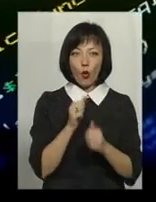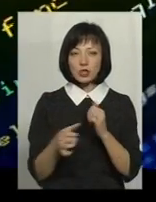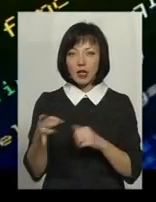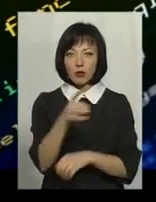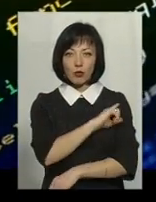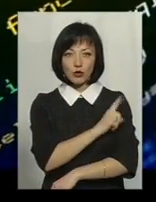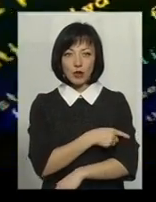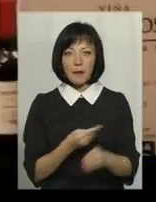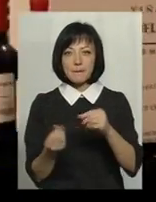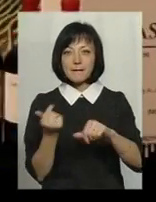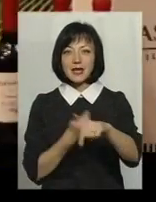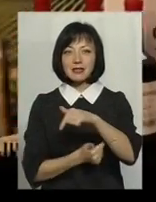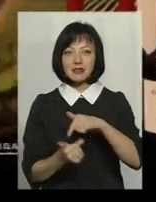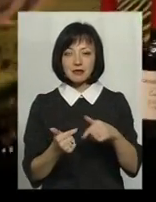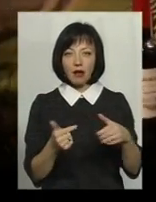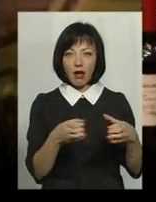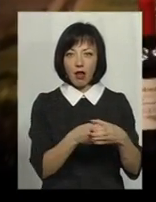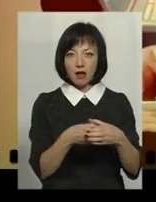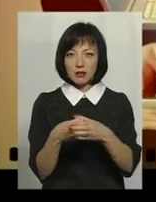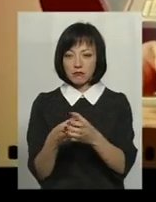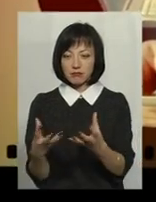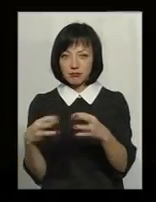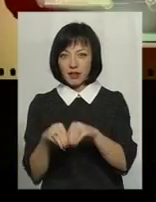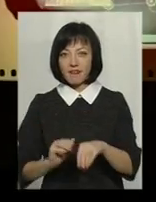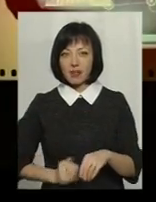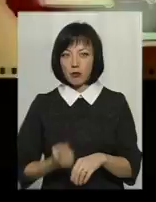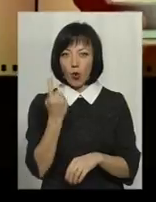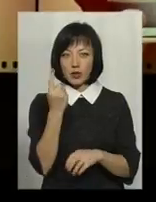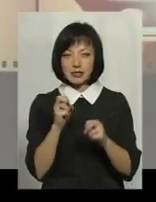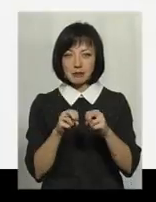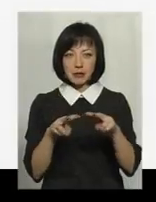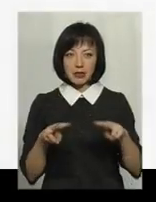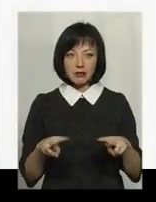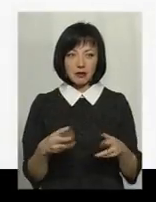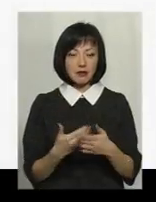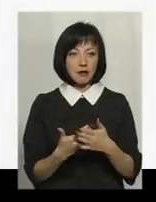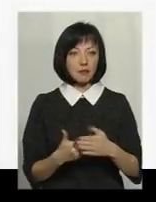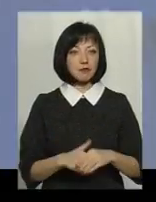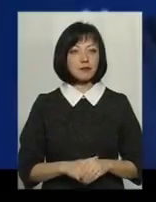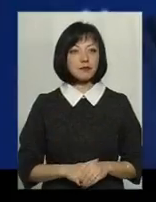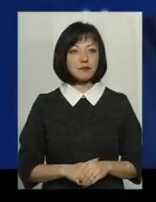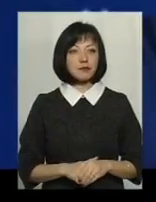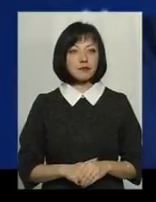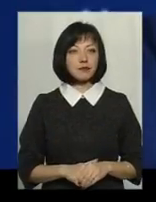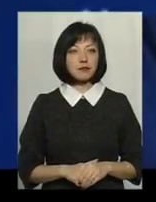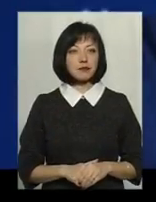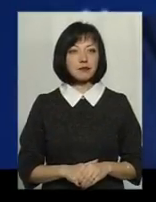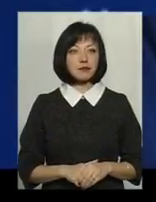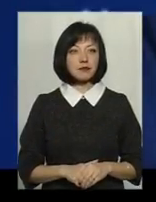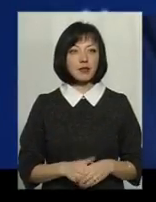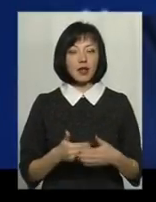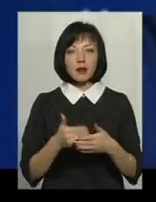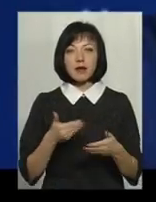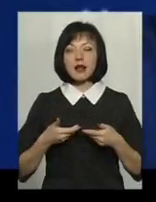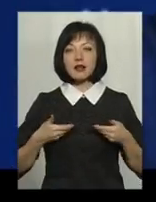потужним бізнес-кластером, концентрацією фірм навколо однієї спеціалізації. Перед нами декілька років